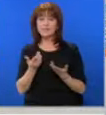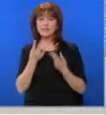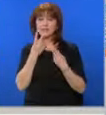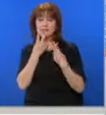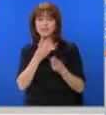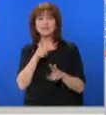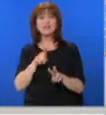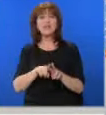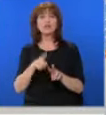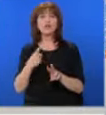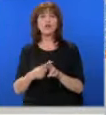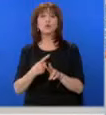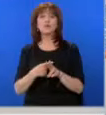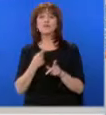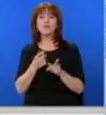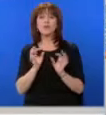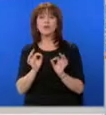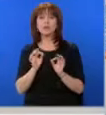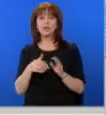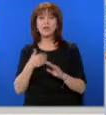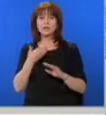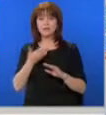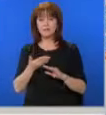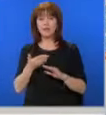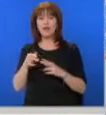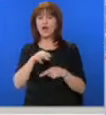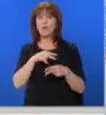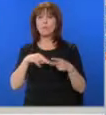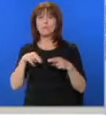Никодимов, който се намира през сградата на КПКОМПИ. Иво.